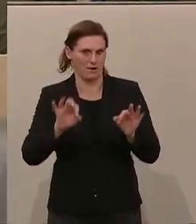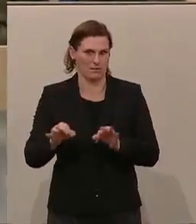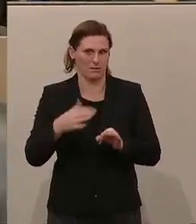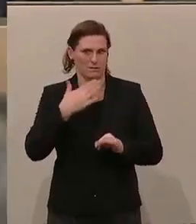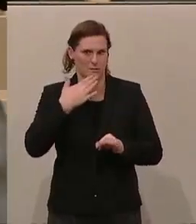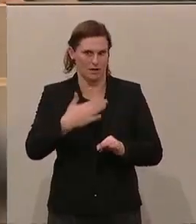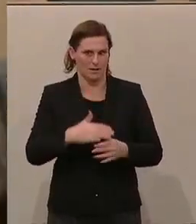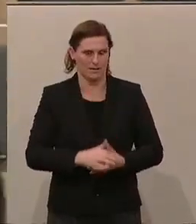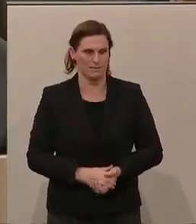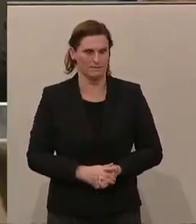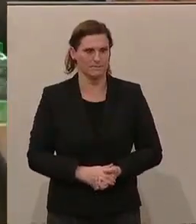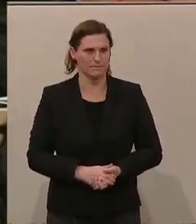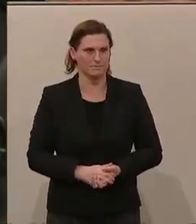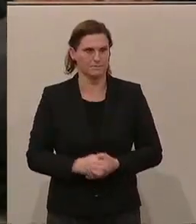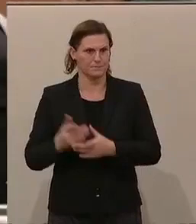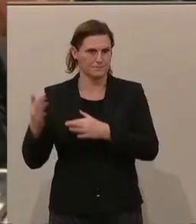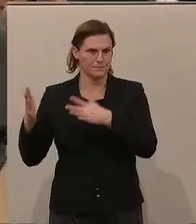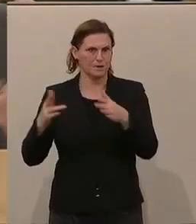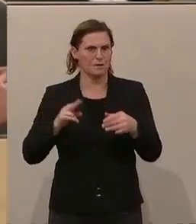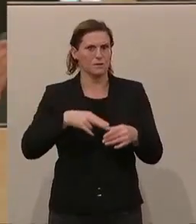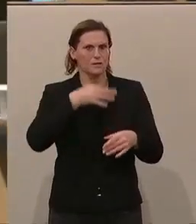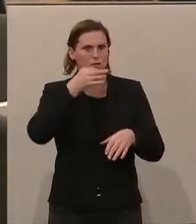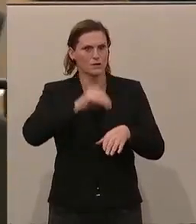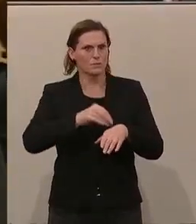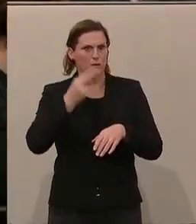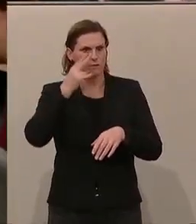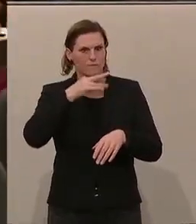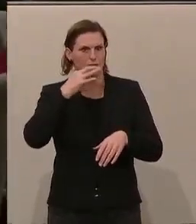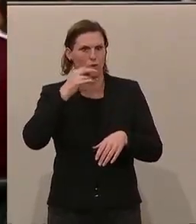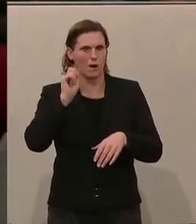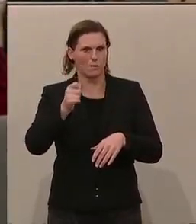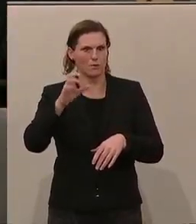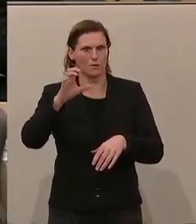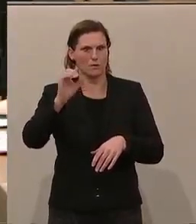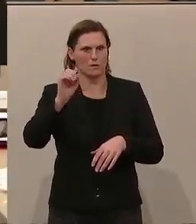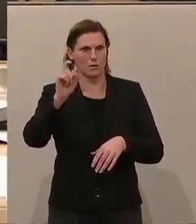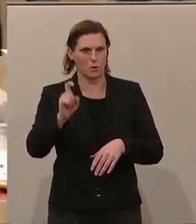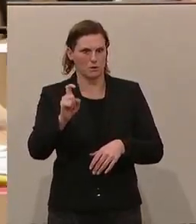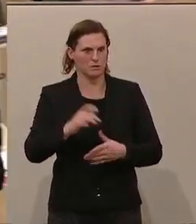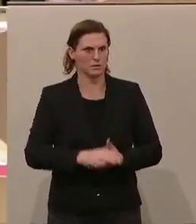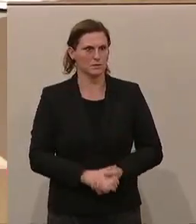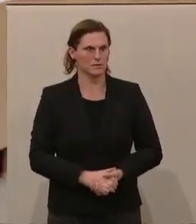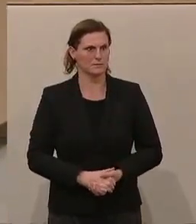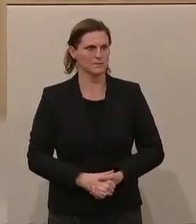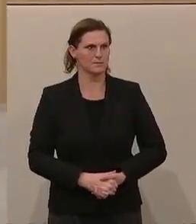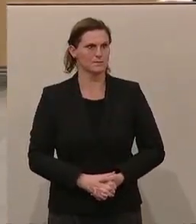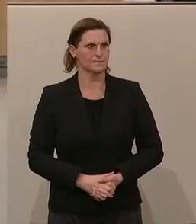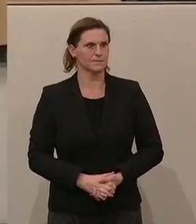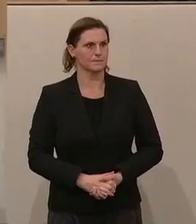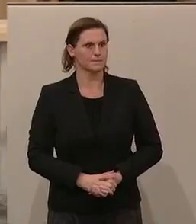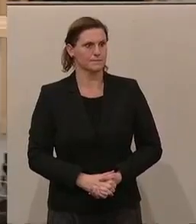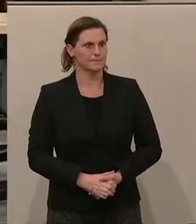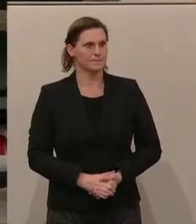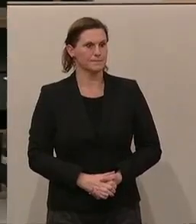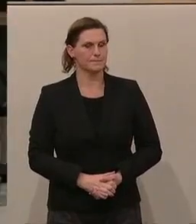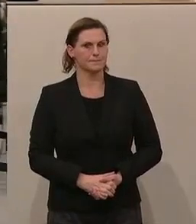Die Regierung wolle weg von einer linken ideologischen Wohlfühlpädagogik und hin zu einem pragmatischen Zugang zum Thema Bildung, sagt Wendelin